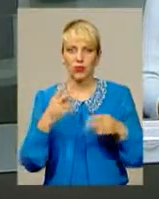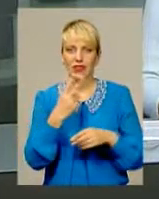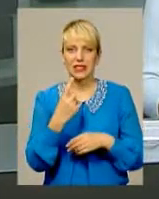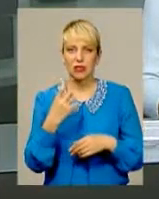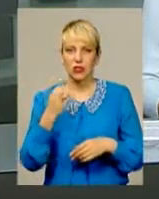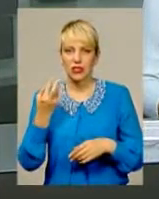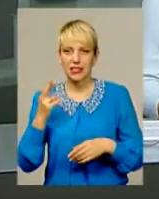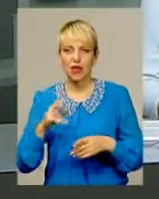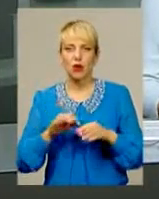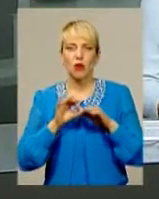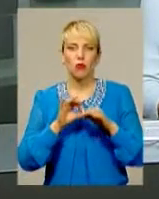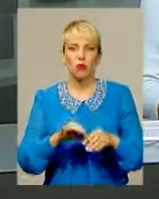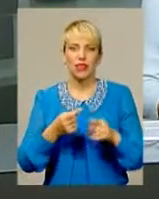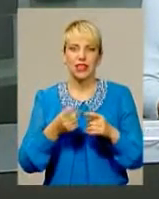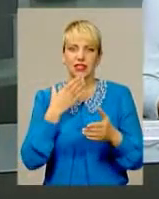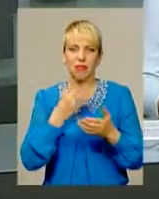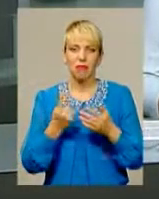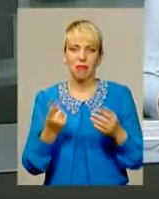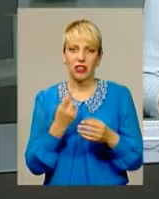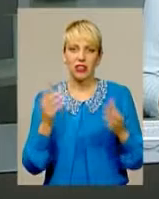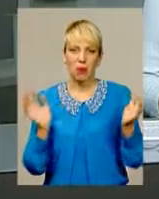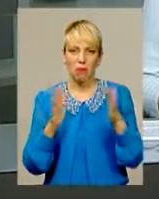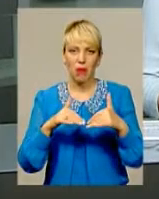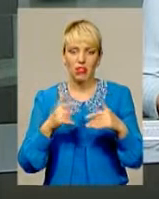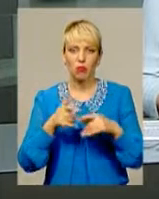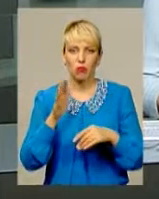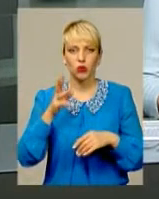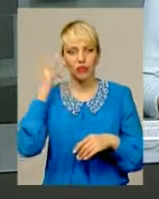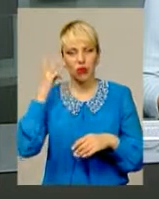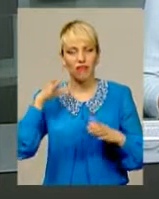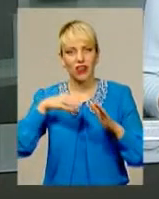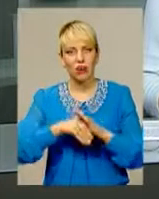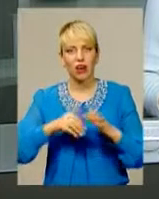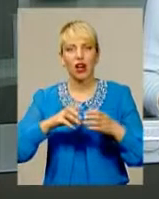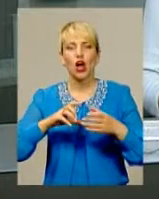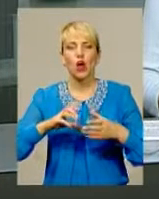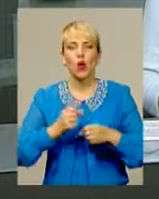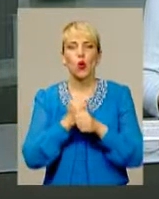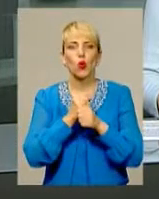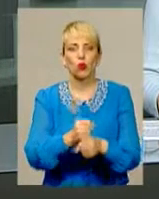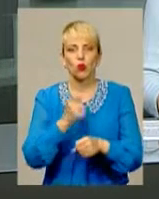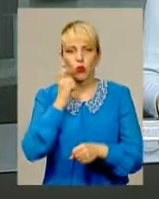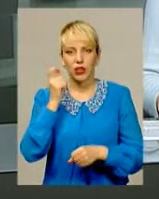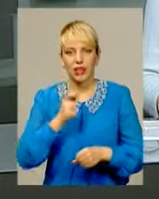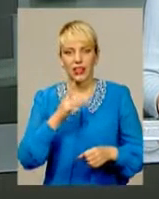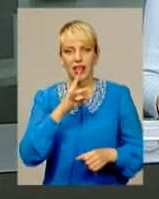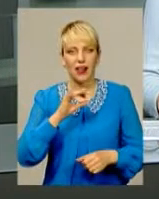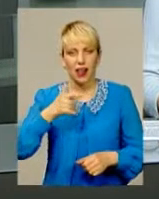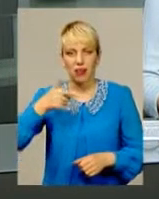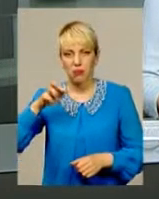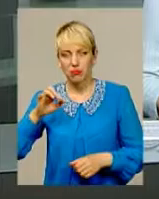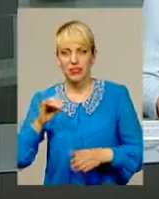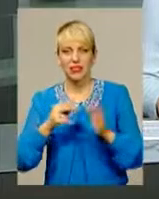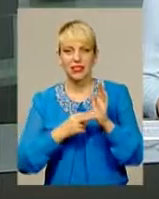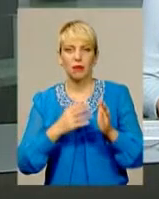проведе свій перший матч. Він відбудеться в Хмельницького в рамках Кубку України з Рехбі-7. Нашу область на ньому представлять